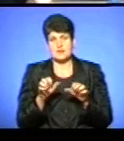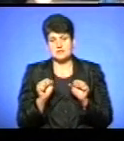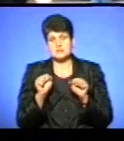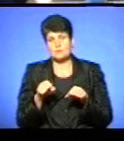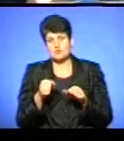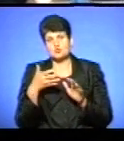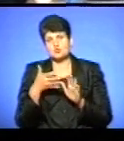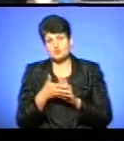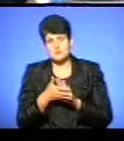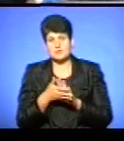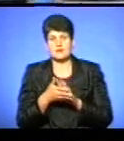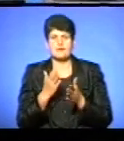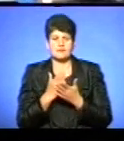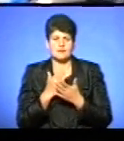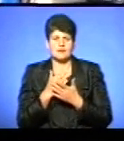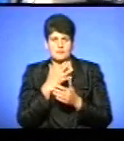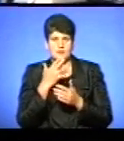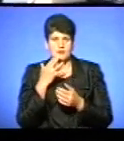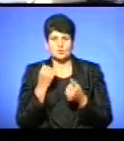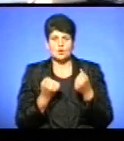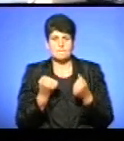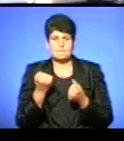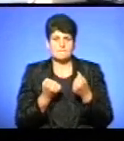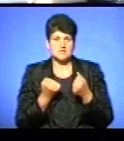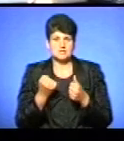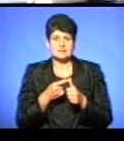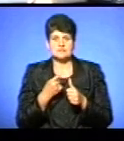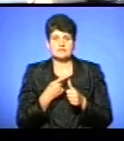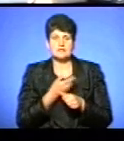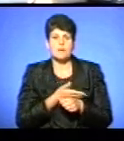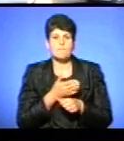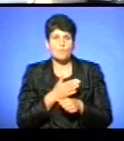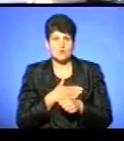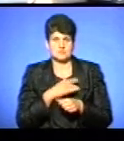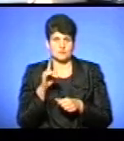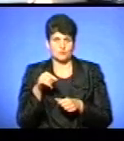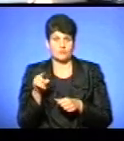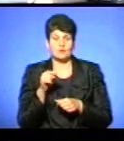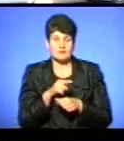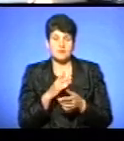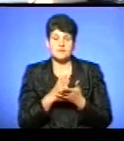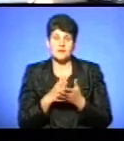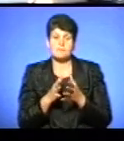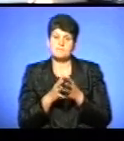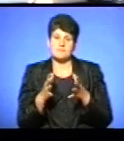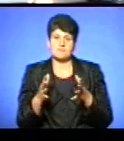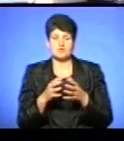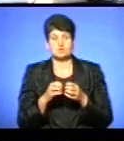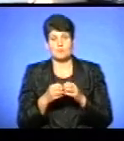зрозуміти, але є в нас багато машин на, називається, на польських бляхах. От там є більша проблема. Ну,